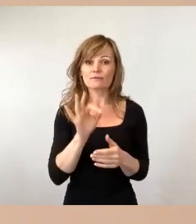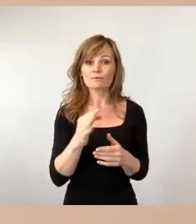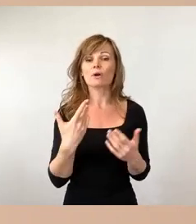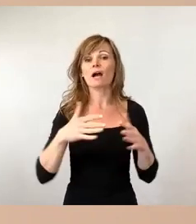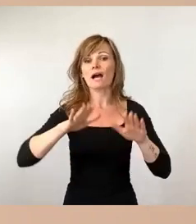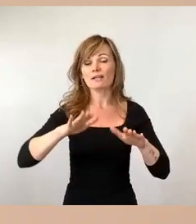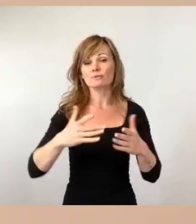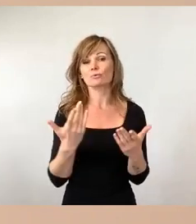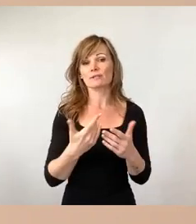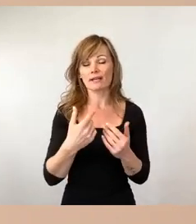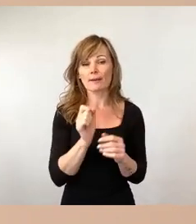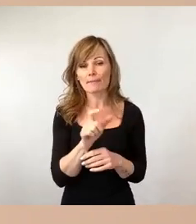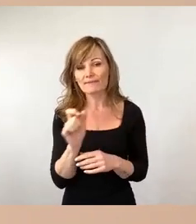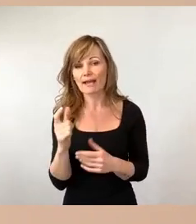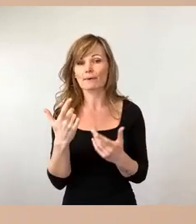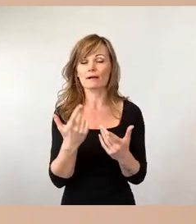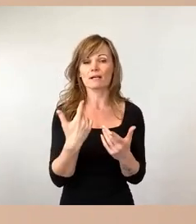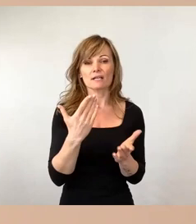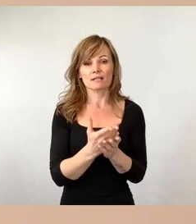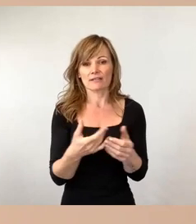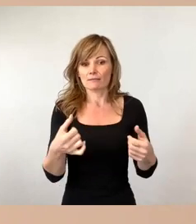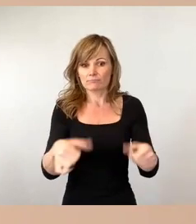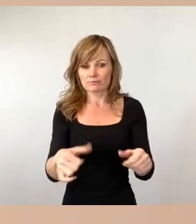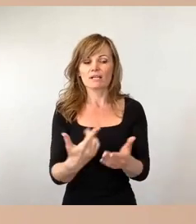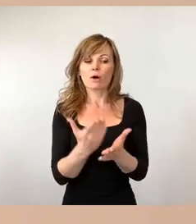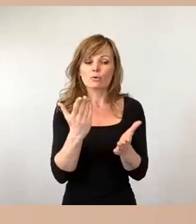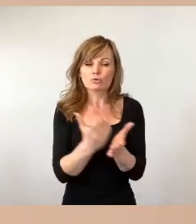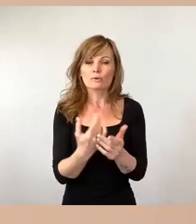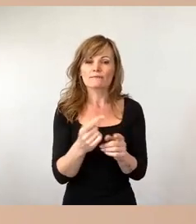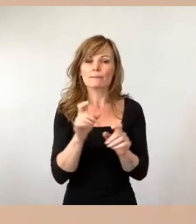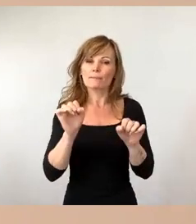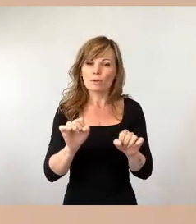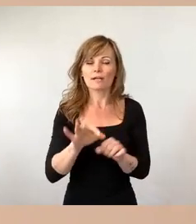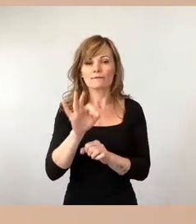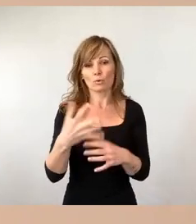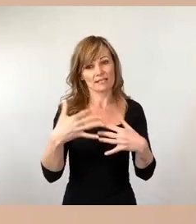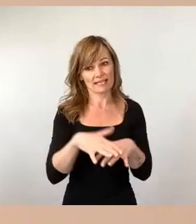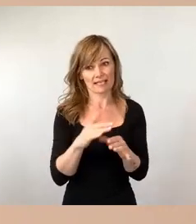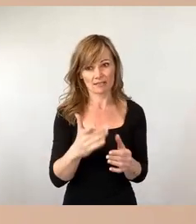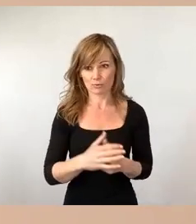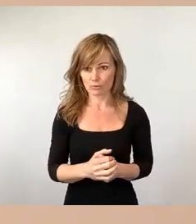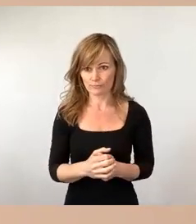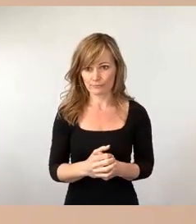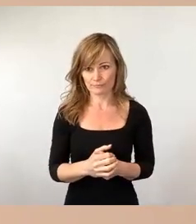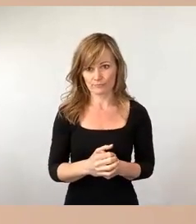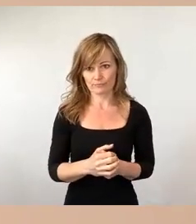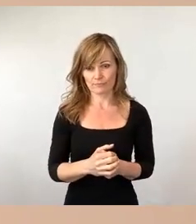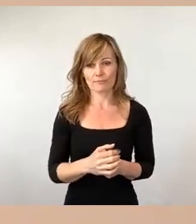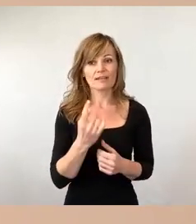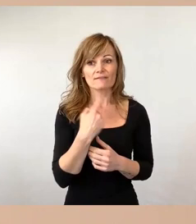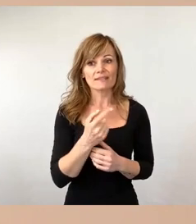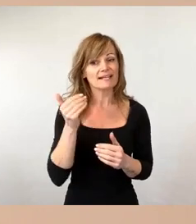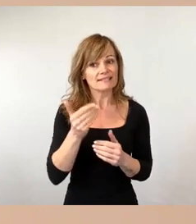als Restriktion, sondern als Instrument der Integration begriffen. Und, werte Damen und Herren, wir zahlen da jedes Jahr eine Million